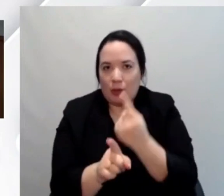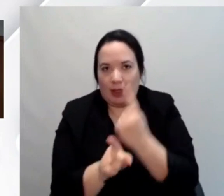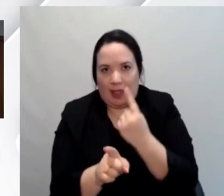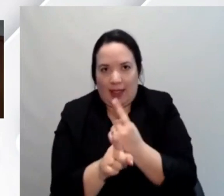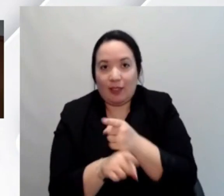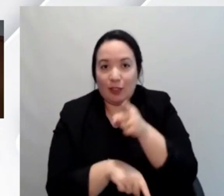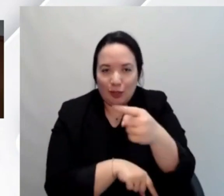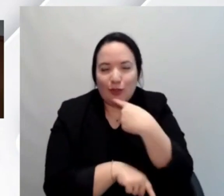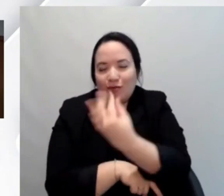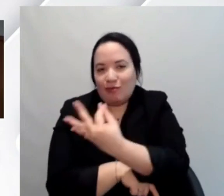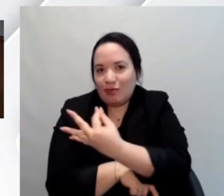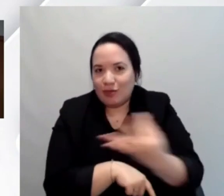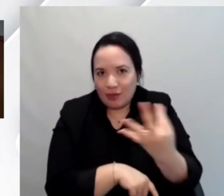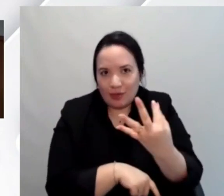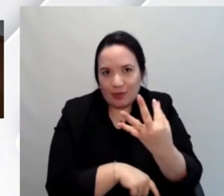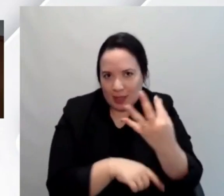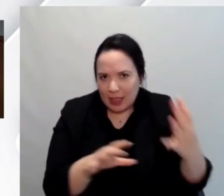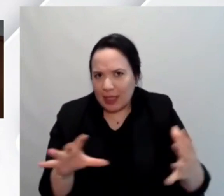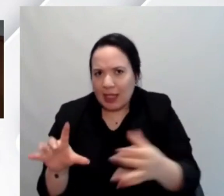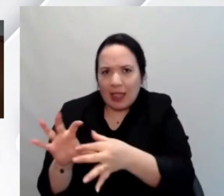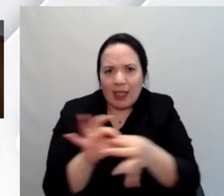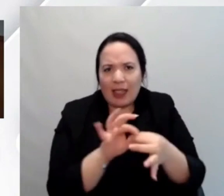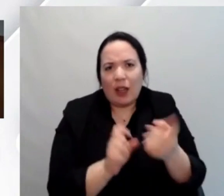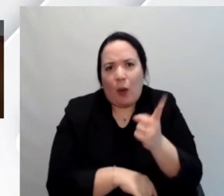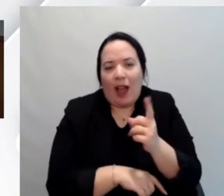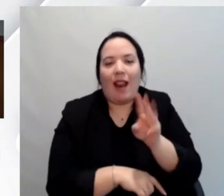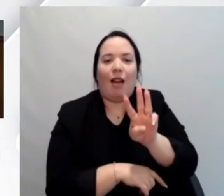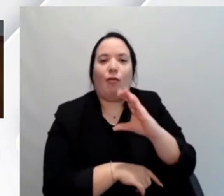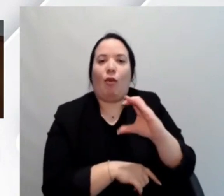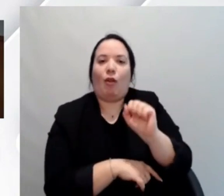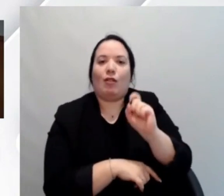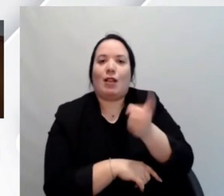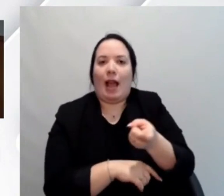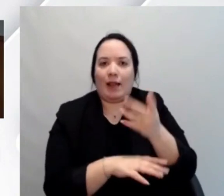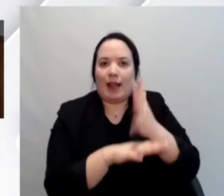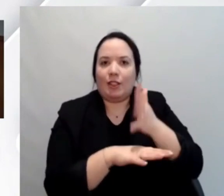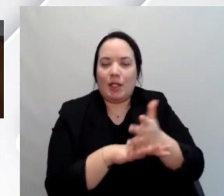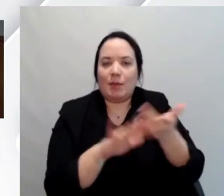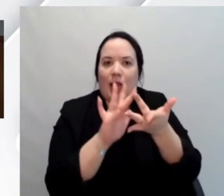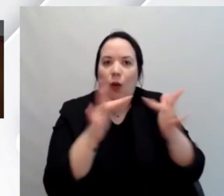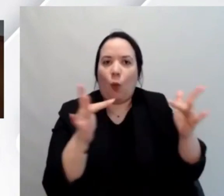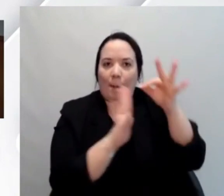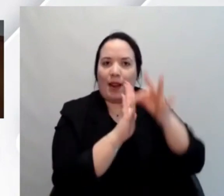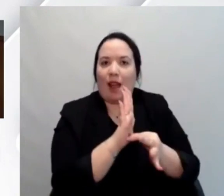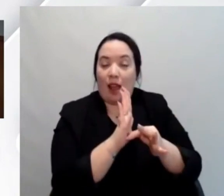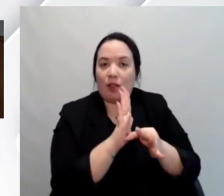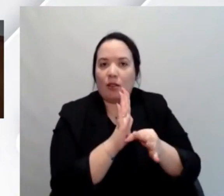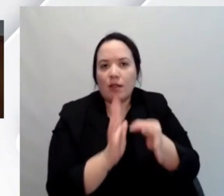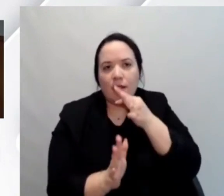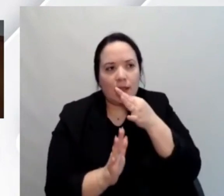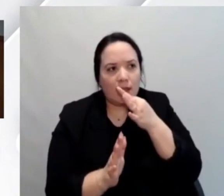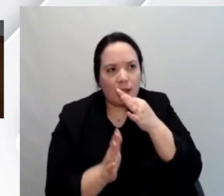dicevi, si ispirano alle WCAG, le regole di accessibilità per il web. Quindi, tecnicamente, c'è tutto il